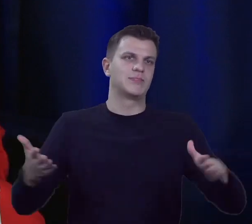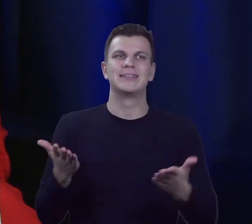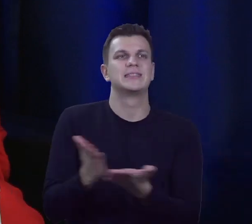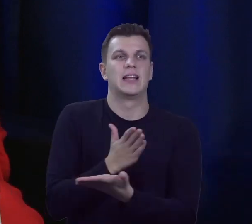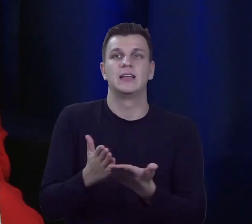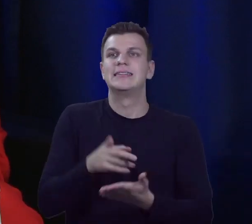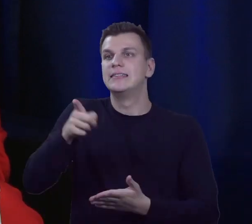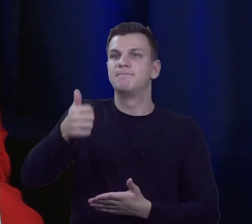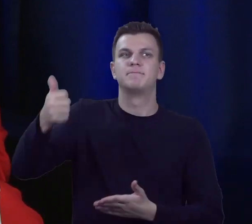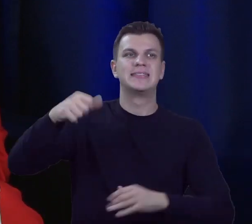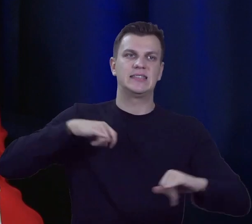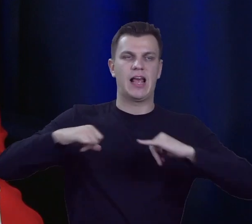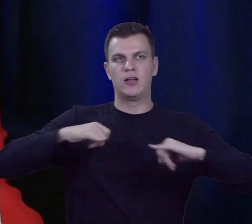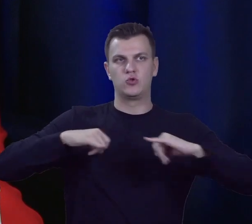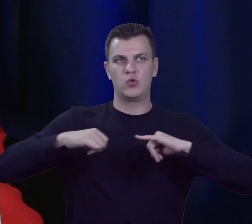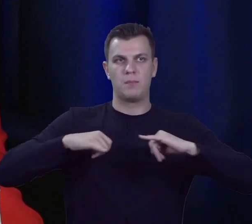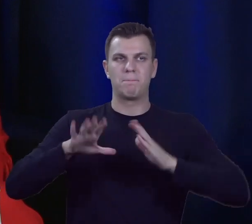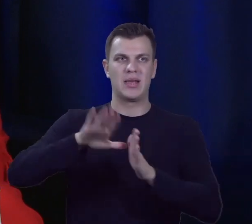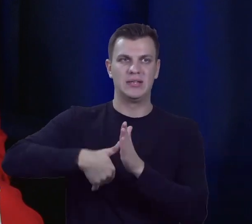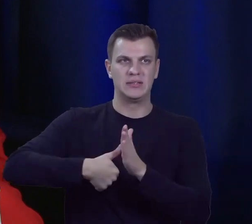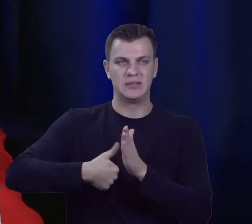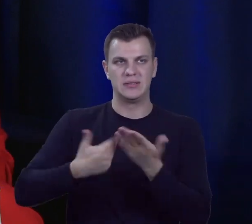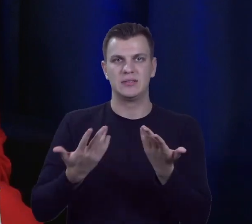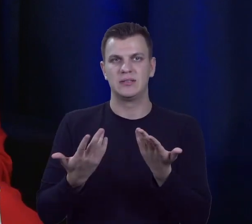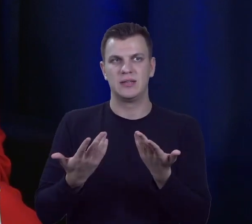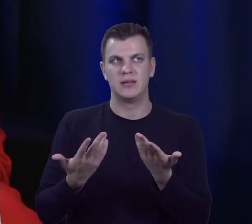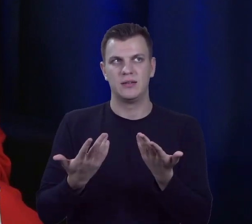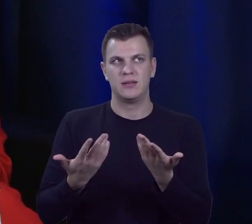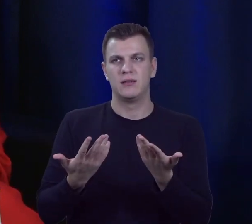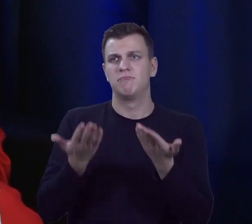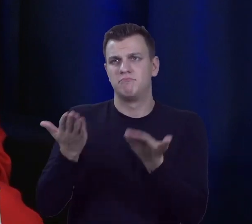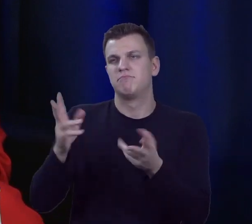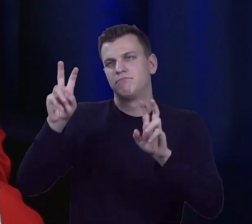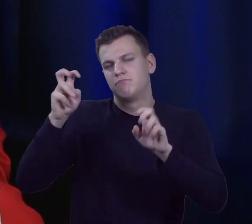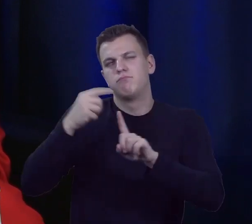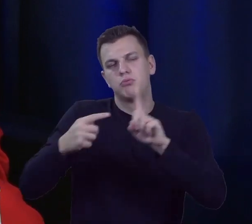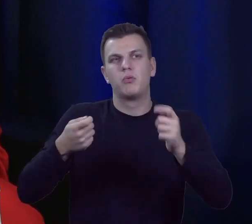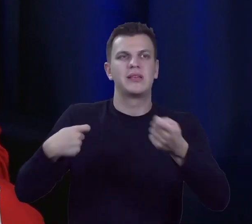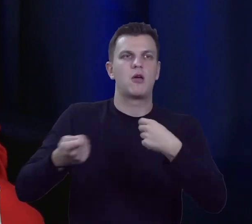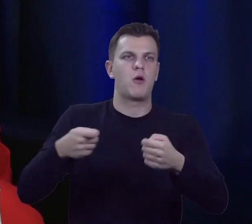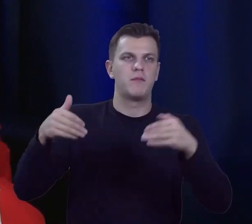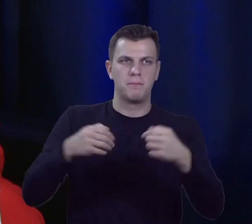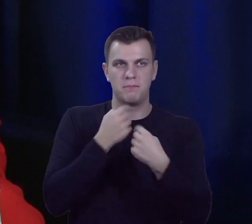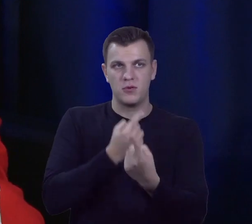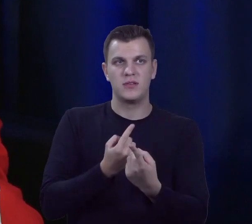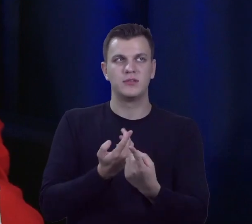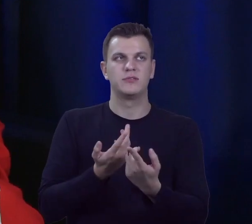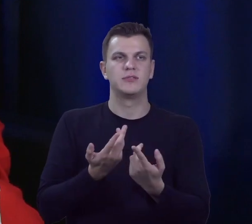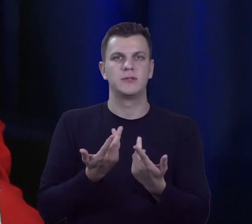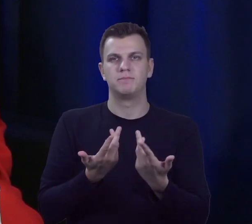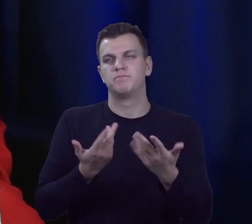zarządzająca miastem, jako też i menadżer jakby w pewnym, dzisiaj zupełnie